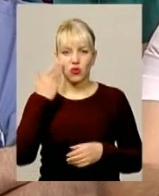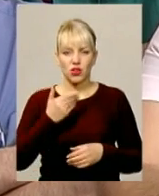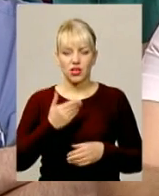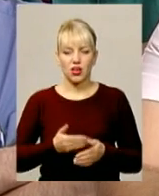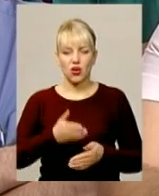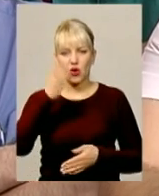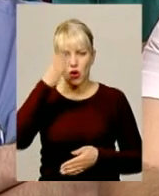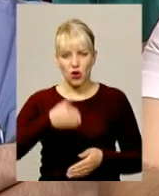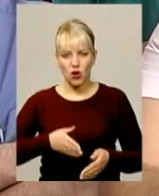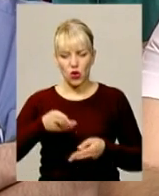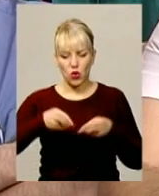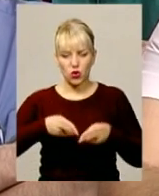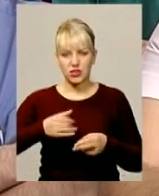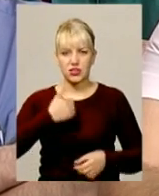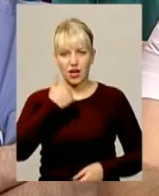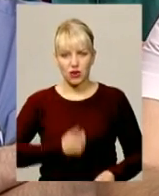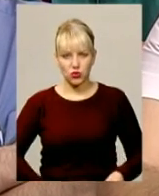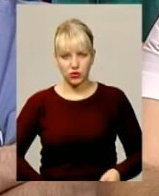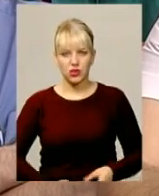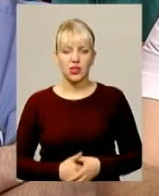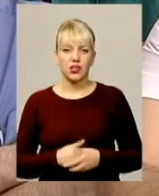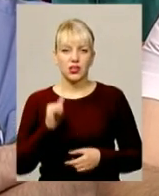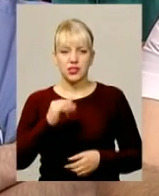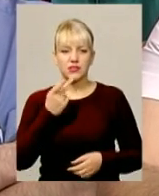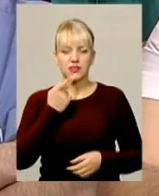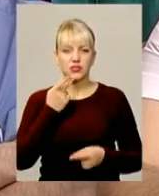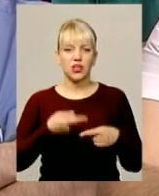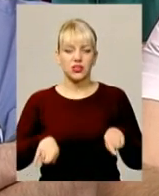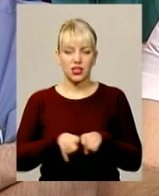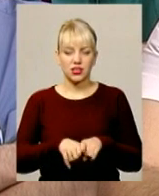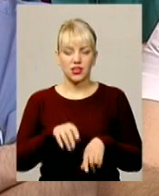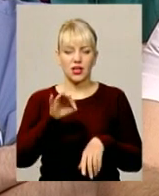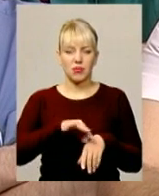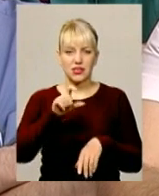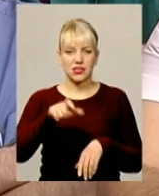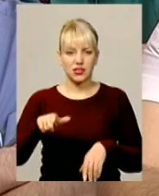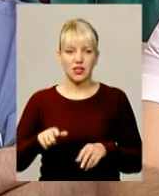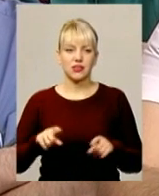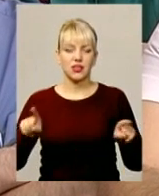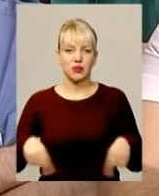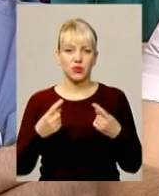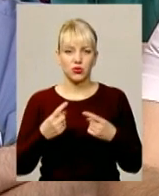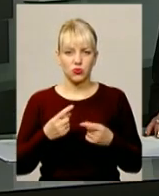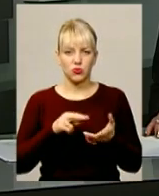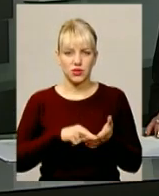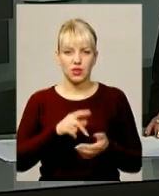знаходиться на посередині грудної клітки. Зазвичай такі пацієнти реабілітуються протягом одного місяця.